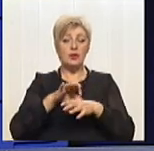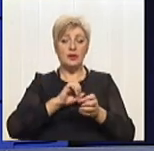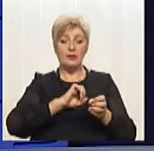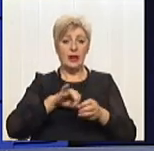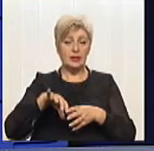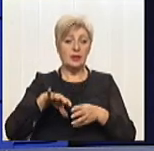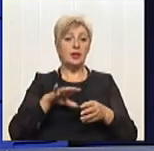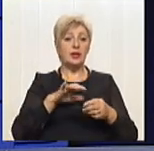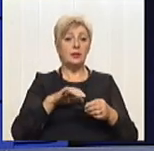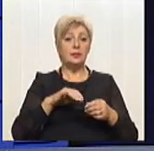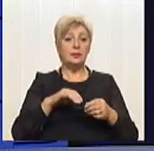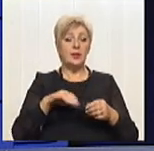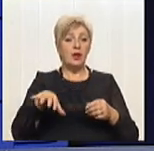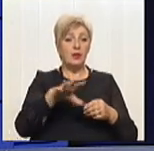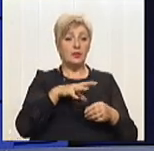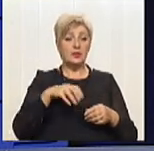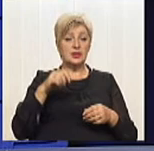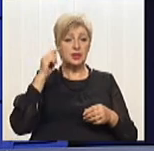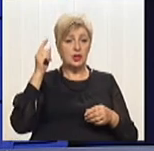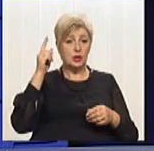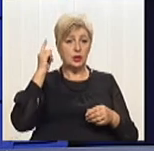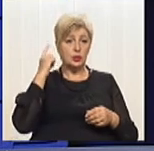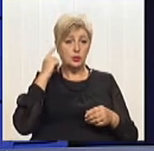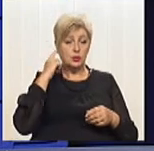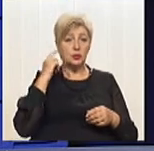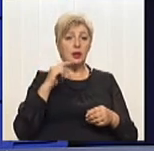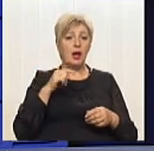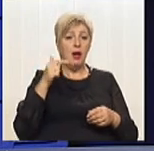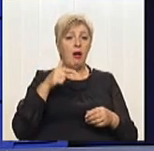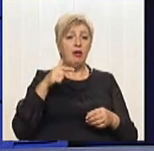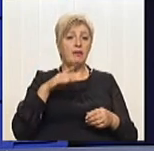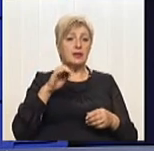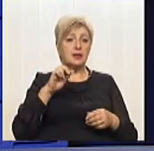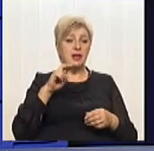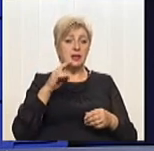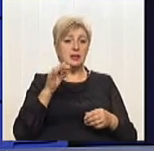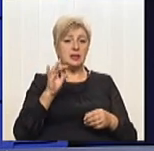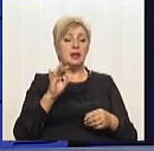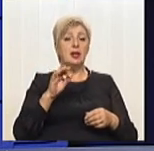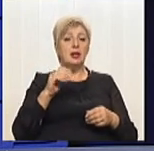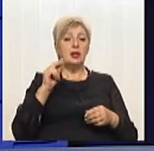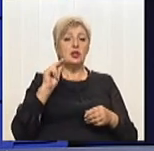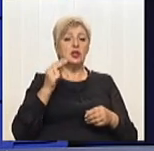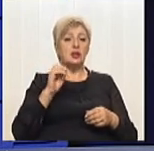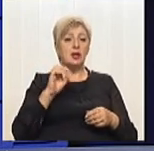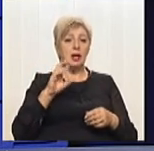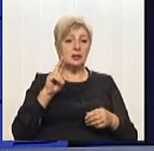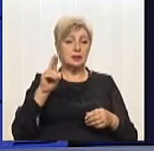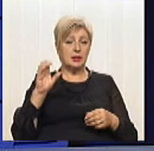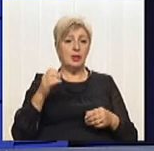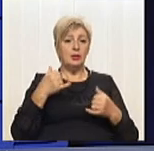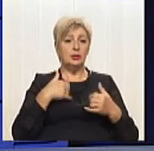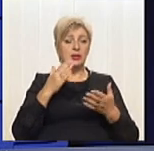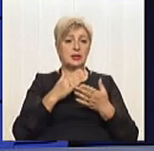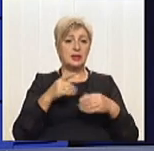водопостачання, то, я думаю, що всі чули про цю проблему з Вардійським, Черкаським, з якою ми зараз розбираємось. У нас є такі